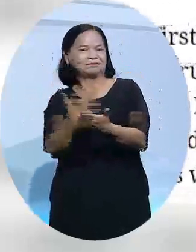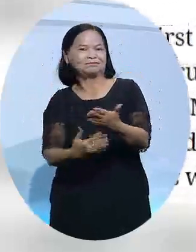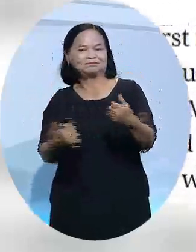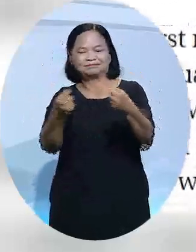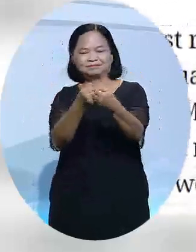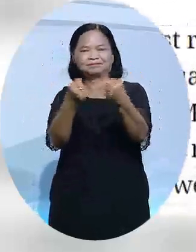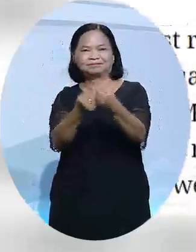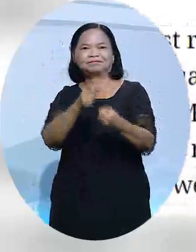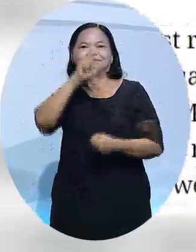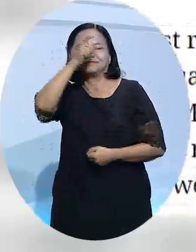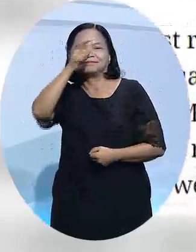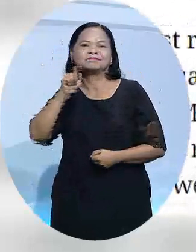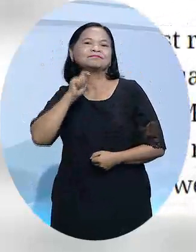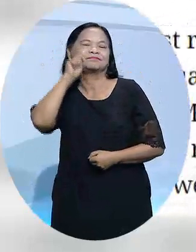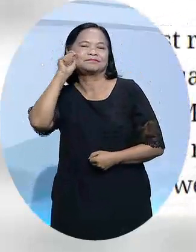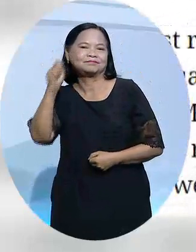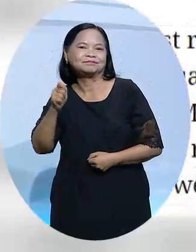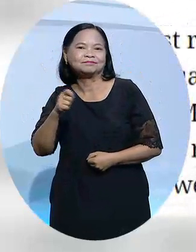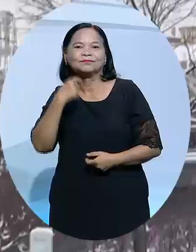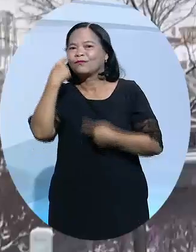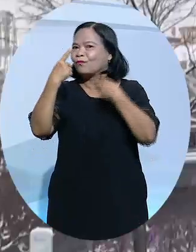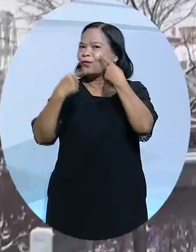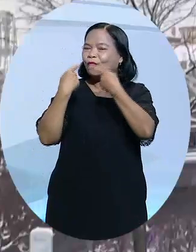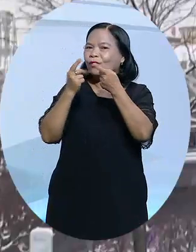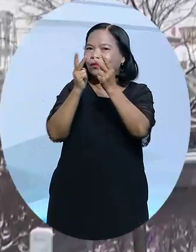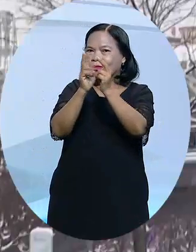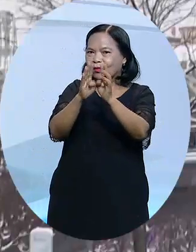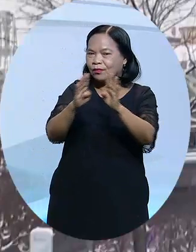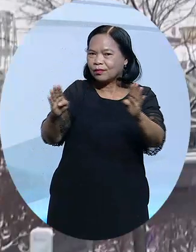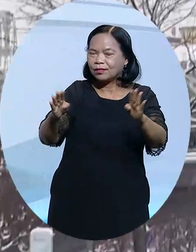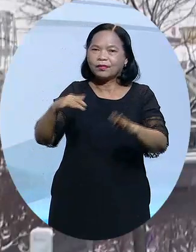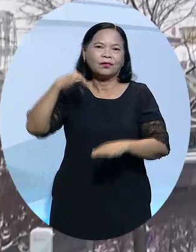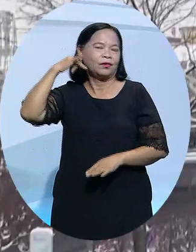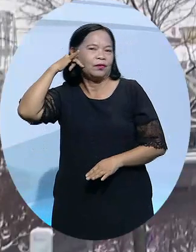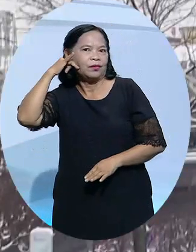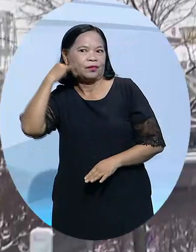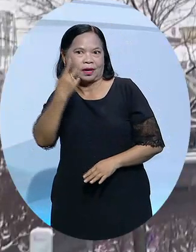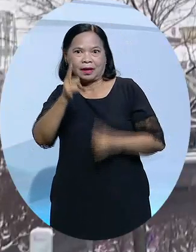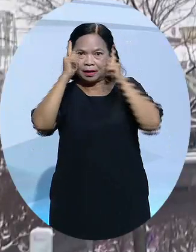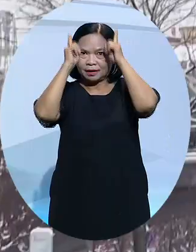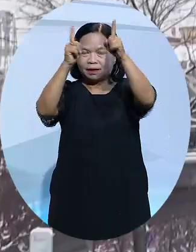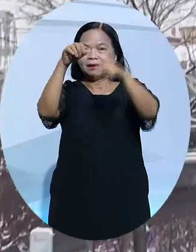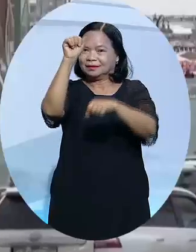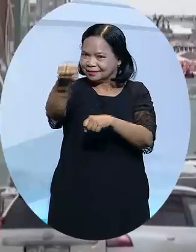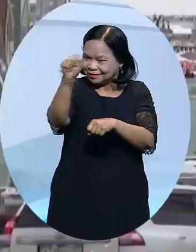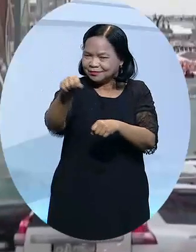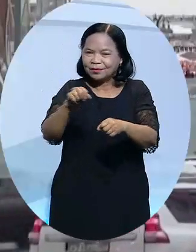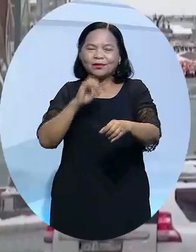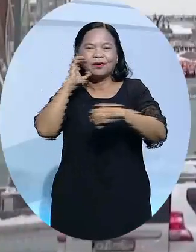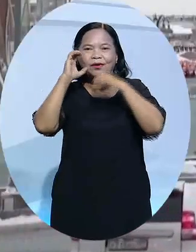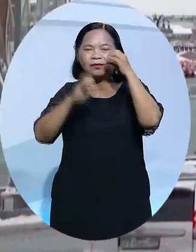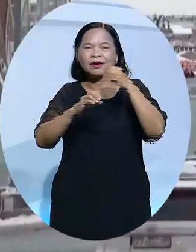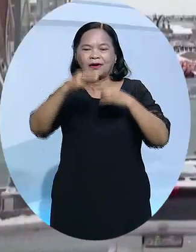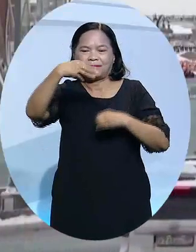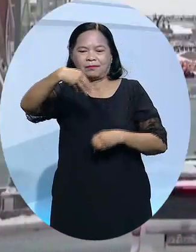xung đột Nga-Ukraine, cũng như về các cuộc đối thoại quà bình. Trong cuộc điền đàm này, hai nhà lãnh đạo đã nhất trí dòng đàm phán tiếp theo giữa Moscow